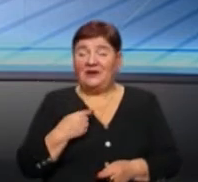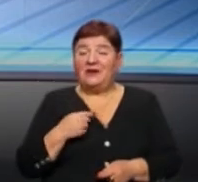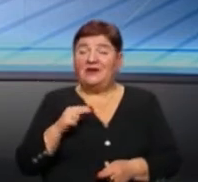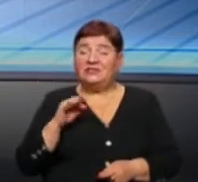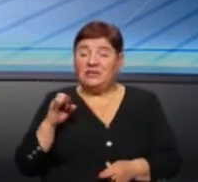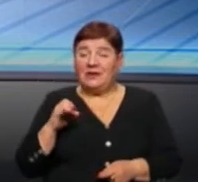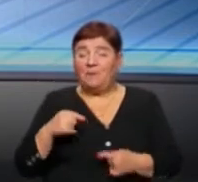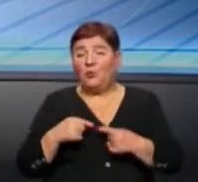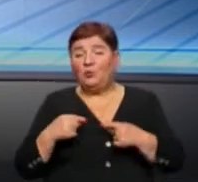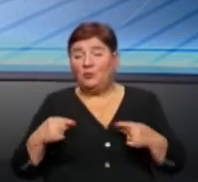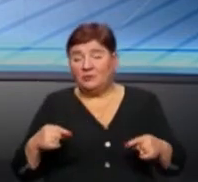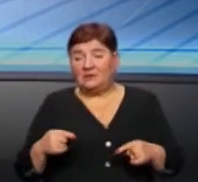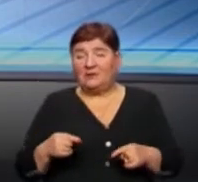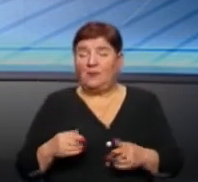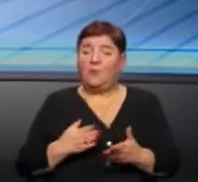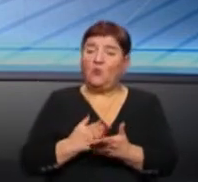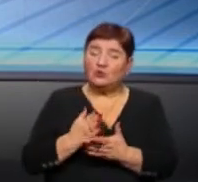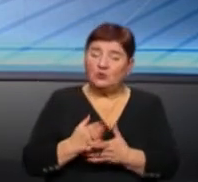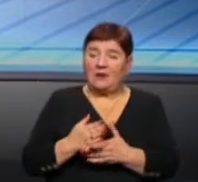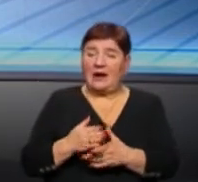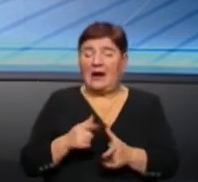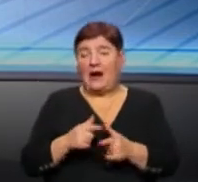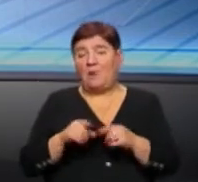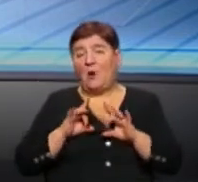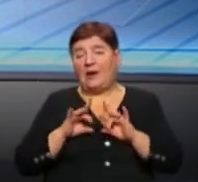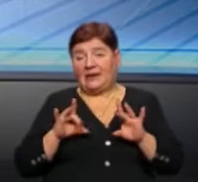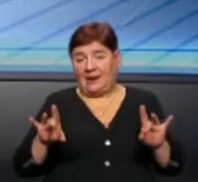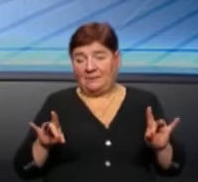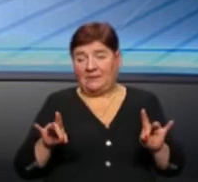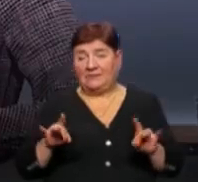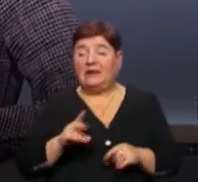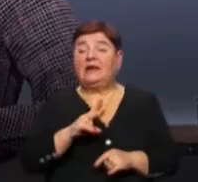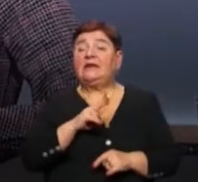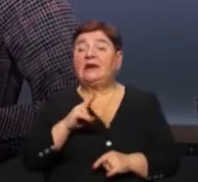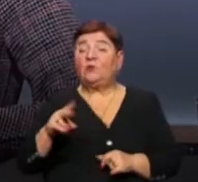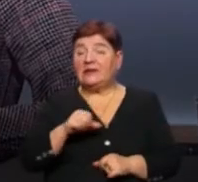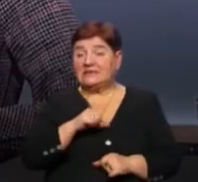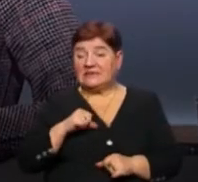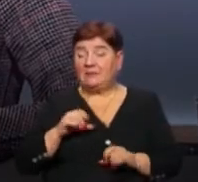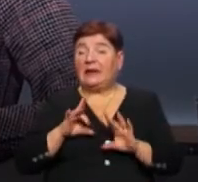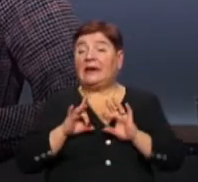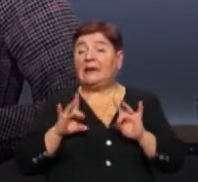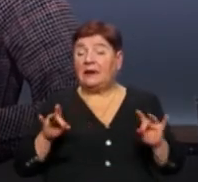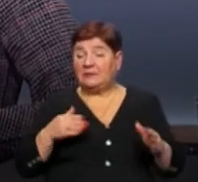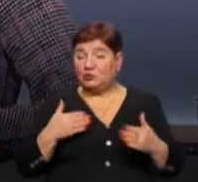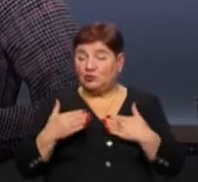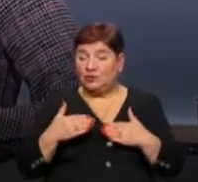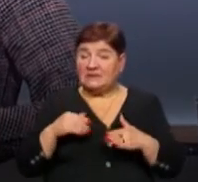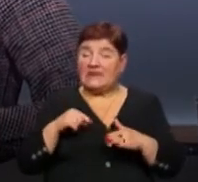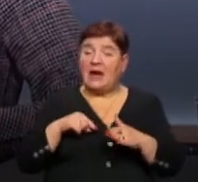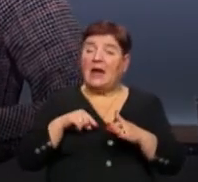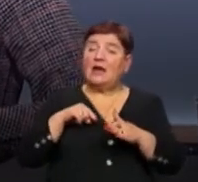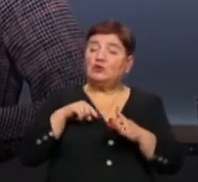продукт безпосередньо, чи то послуга, чи то реклама. Пан Анатолій, а власне, якої саме реклами це стосується? Зовнішньої,